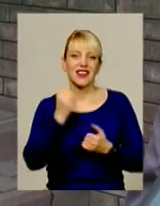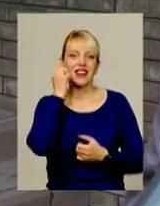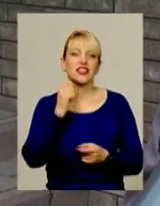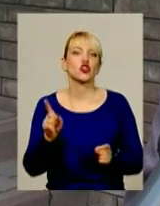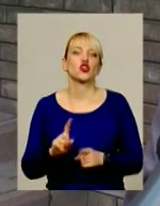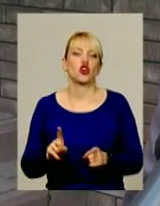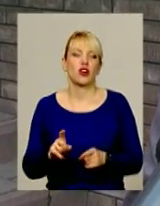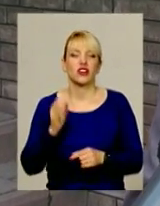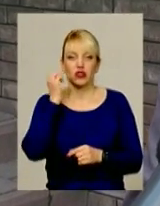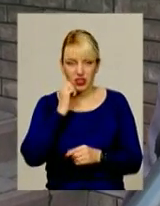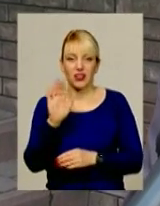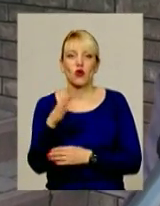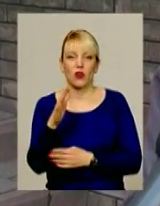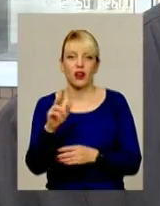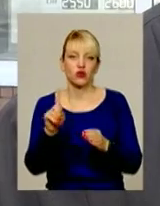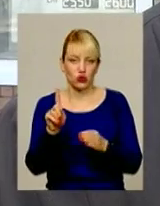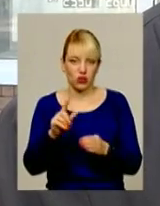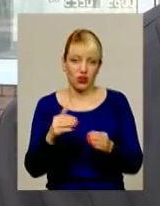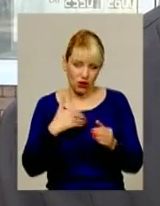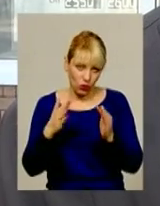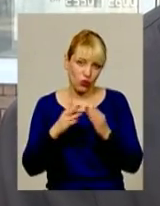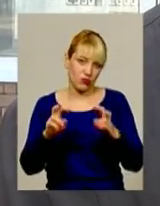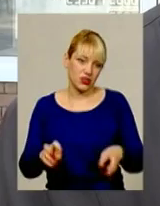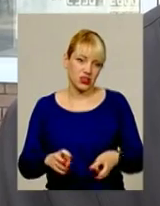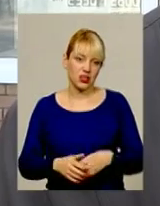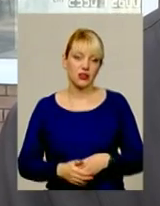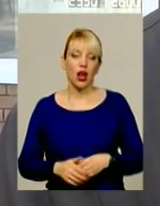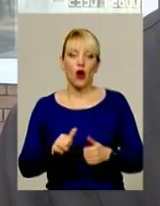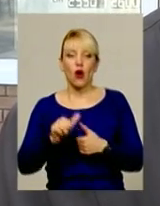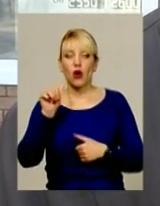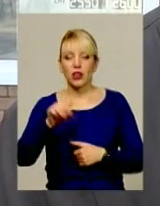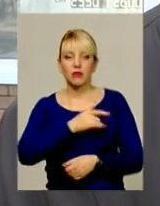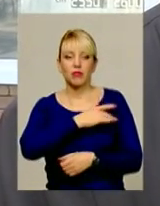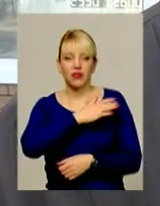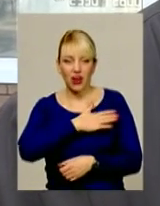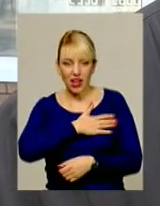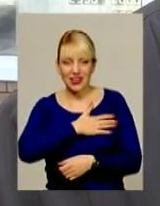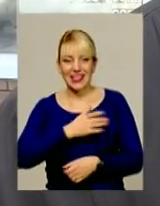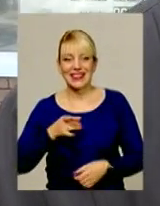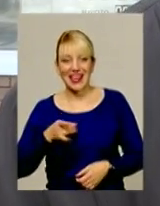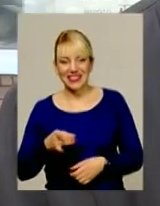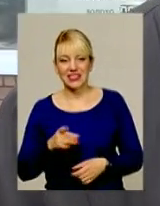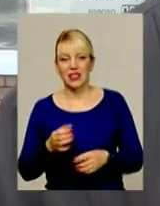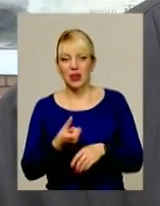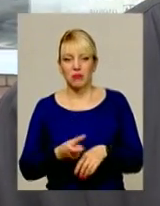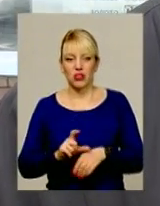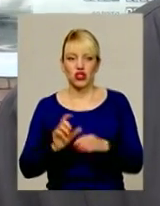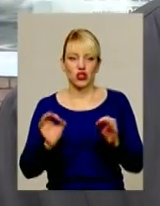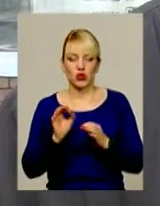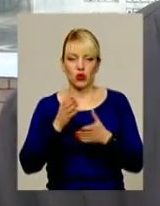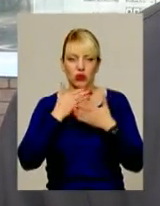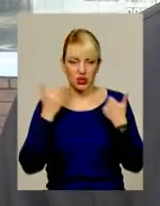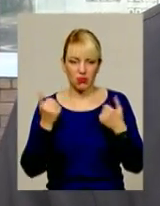що старики, де вештають, вечором ти сидять вдома. Так, крім приватних таксі, більше нічого немає.